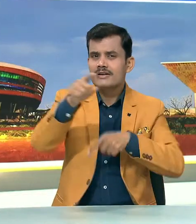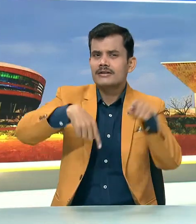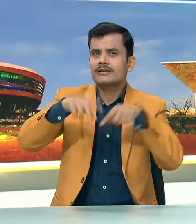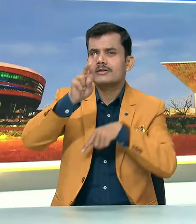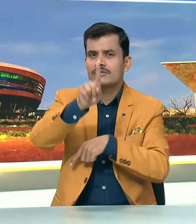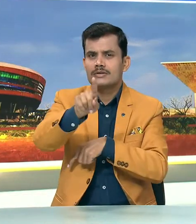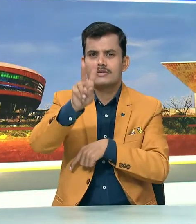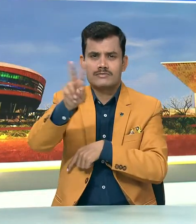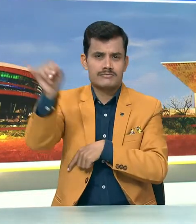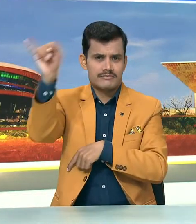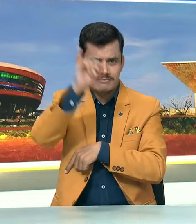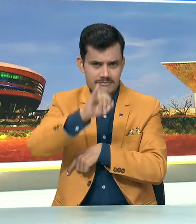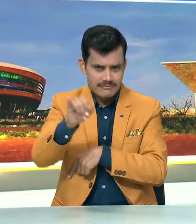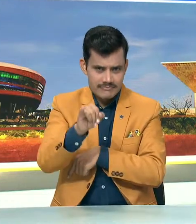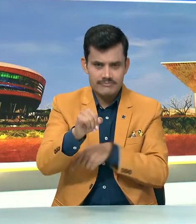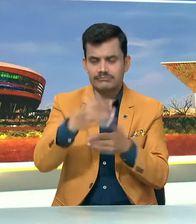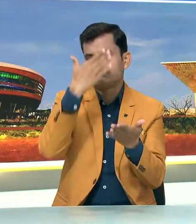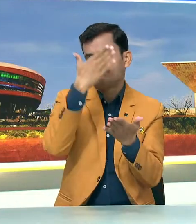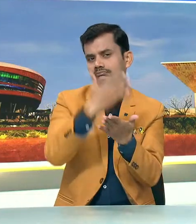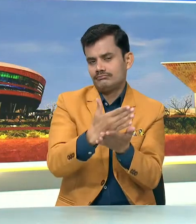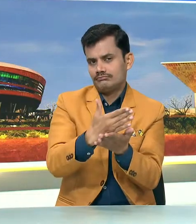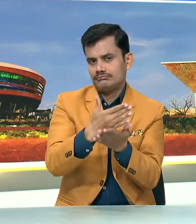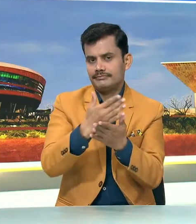आफ दे मैच चुना क्या